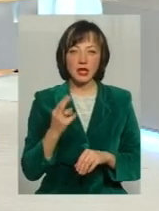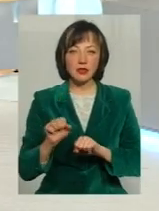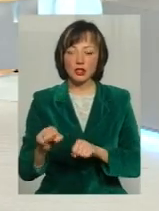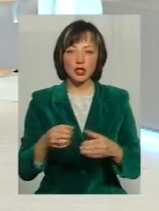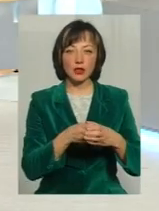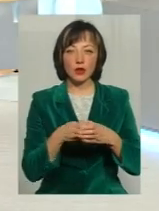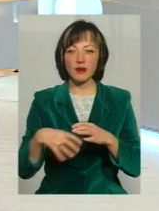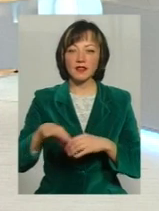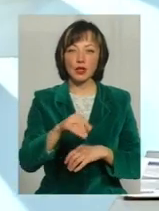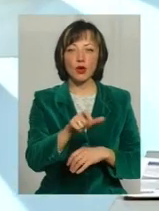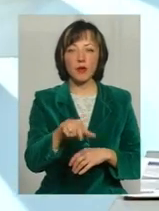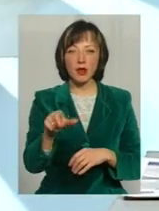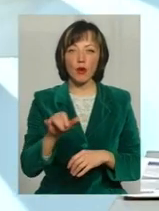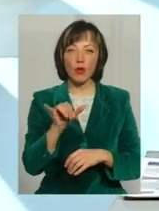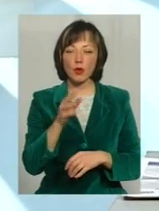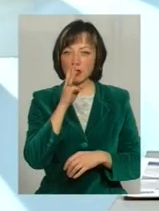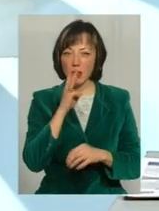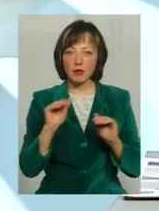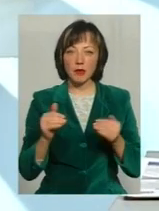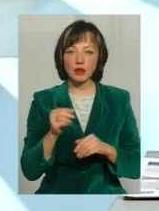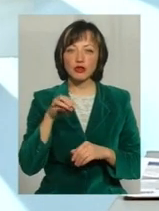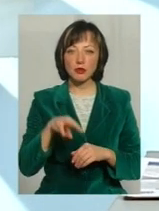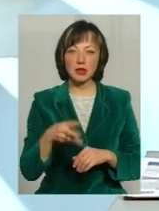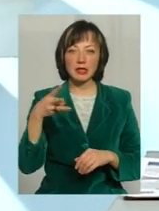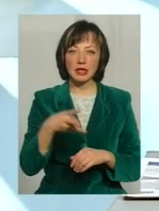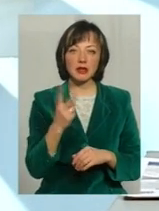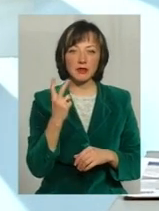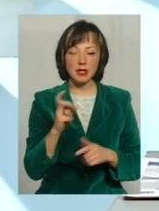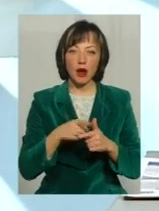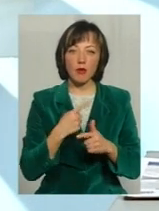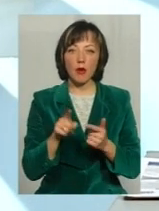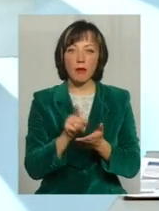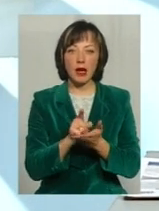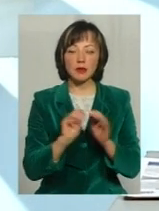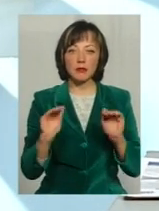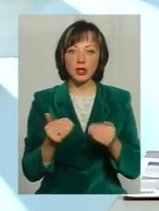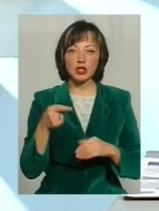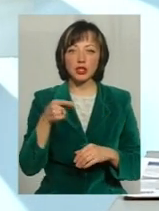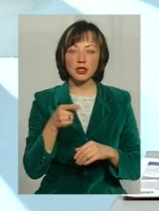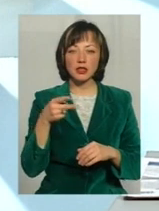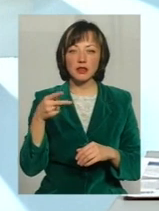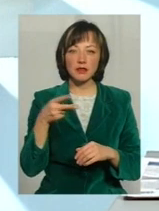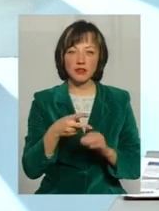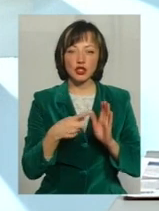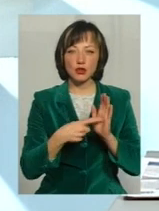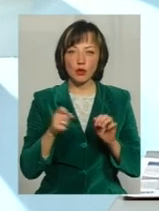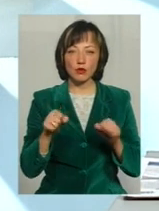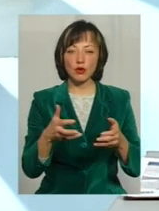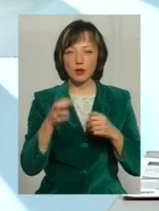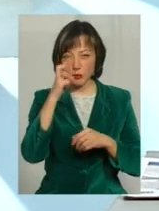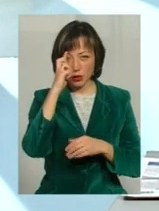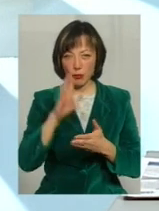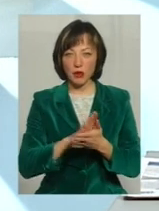І всі громадяни, в кого зарплата менше ніж 3200 або в кого пенсія менше ніж 2600 Можуть отримати від державиці